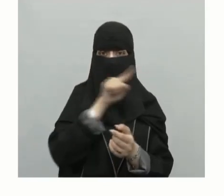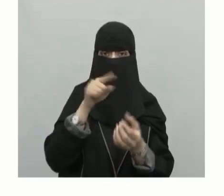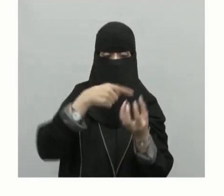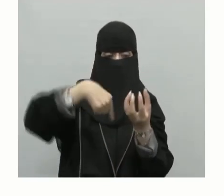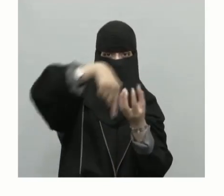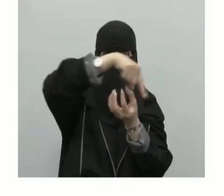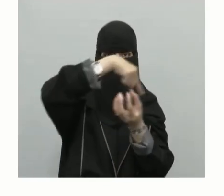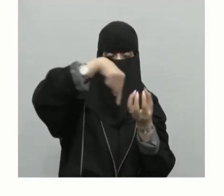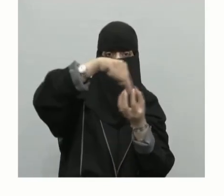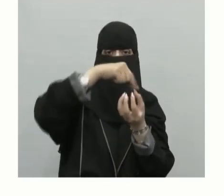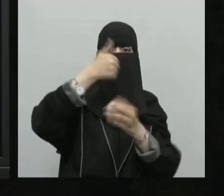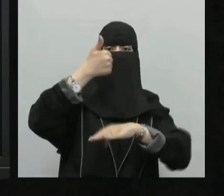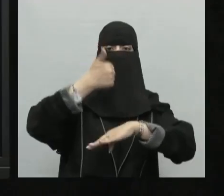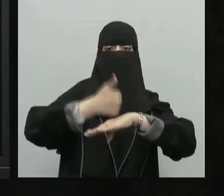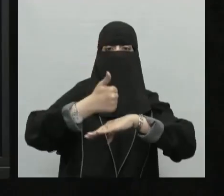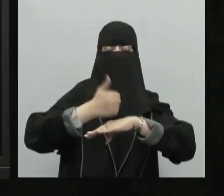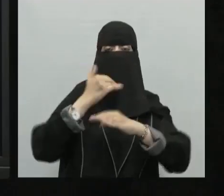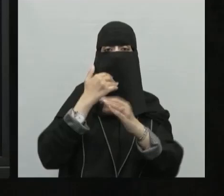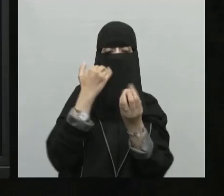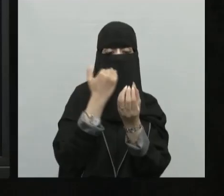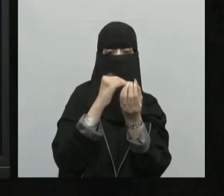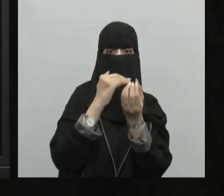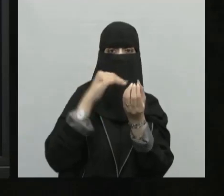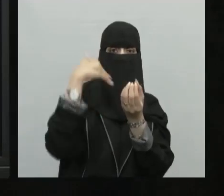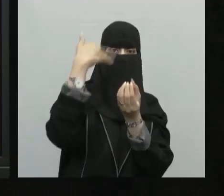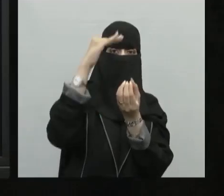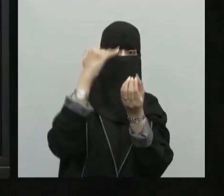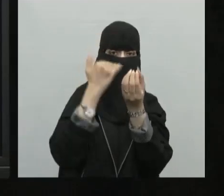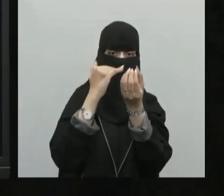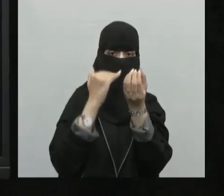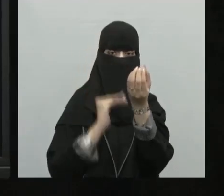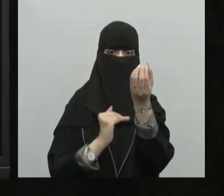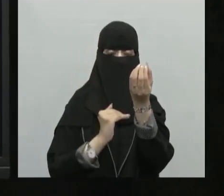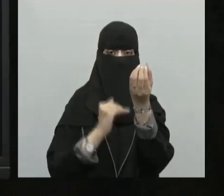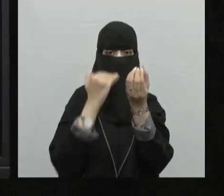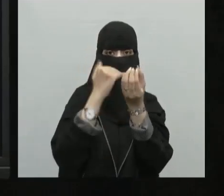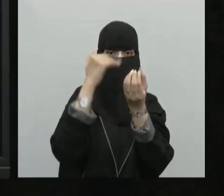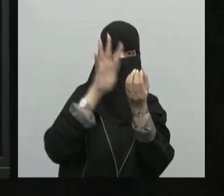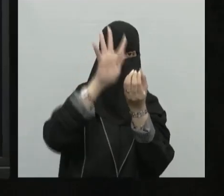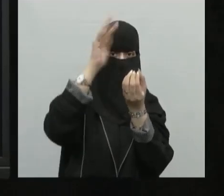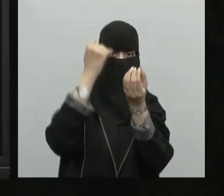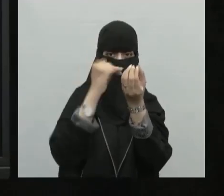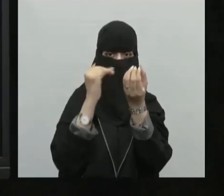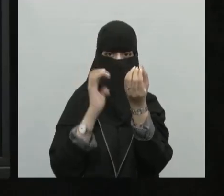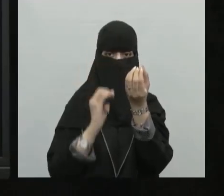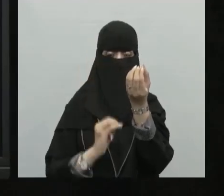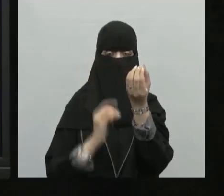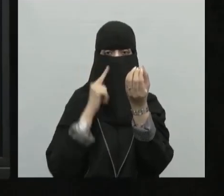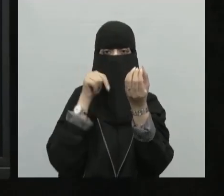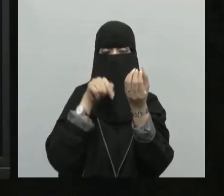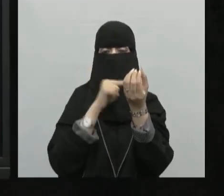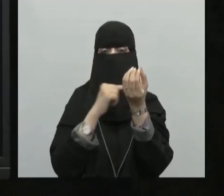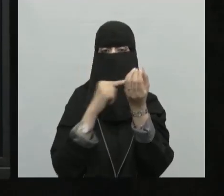الاستواء الذي يقسم الكرة الأرضية إلى جزء شمالي وجزء جنوبي